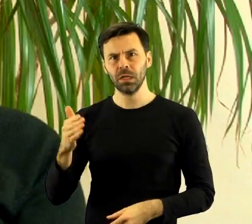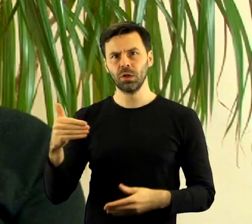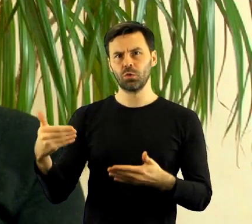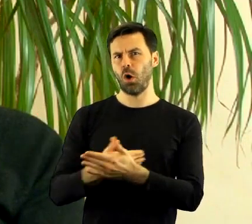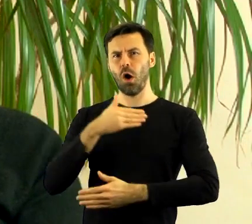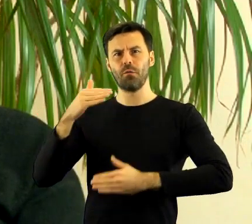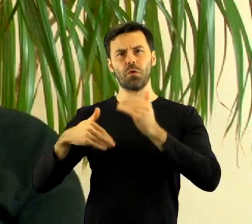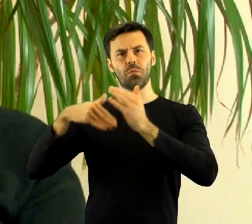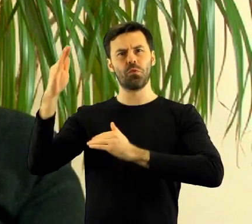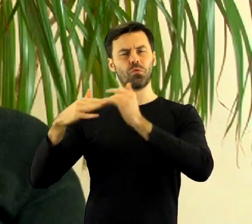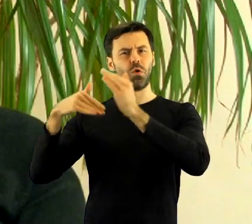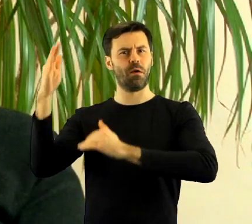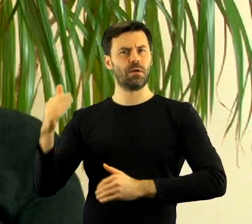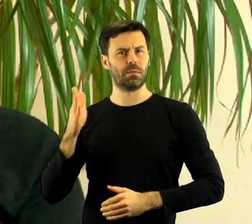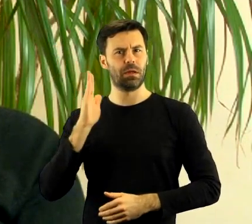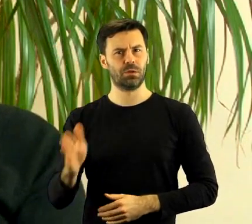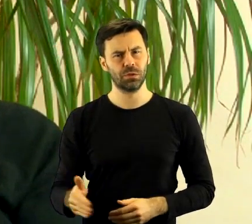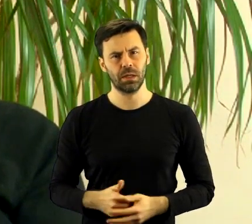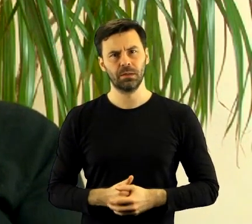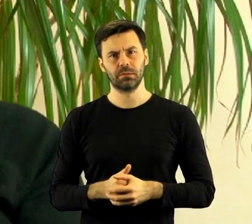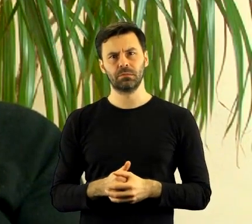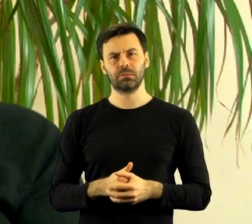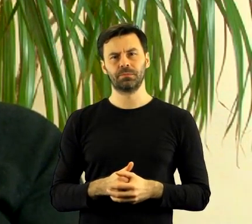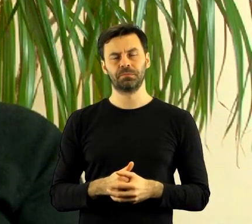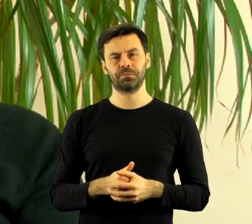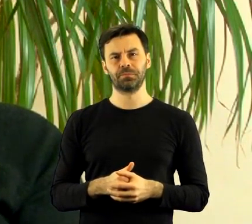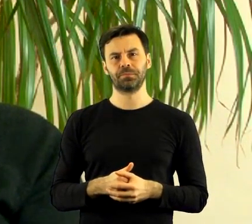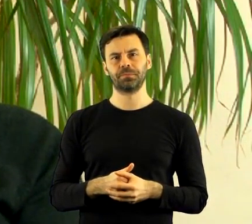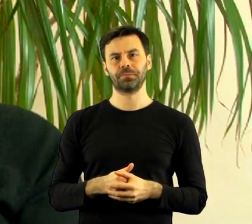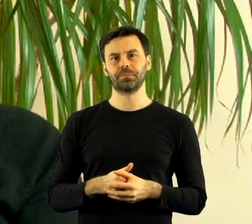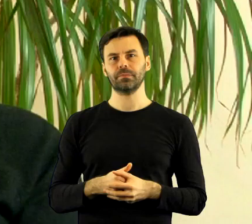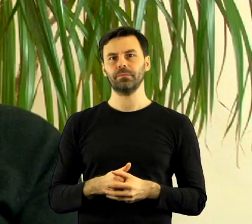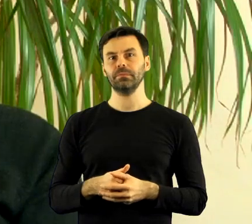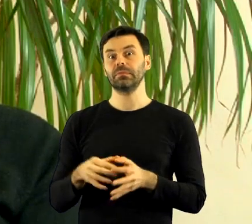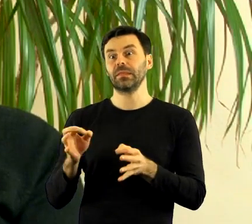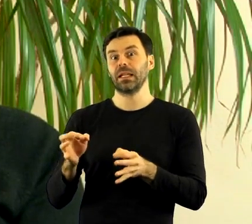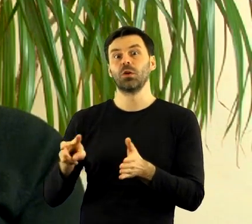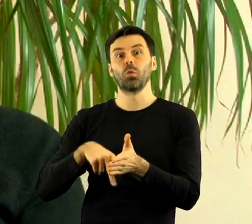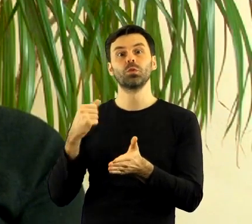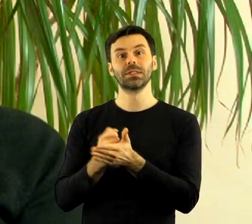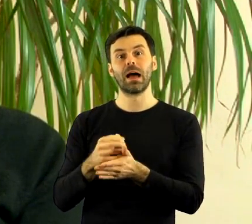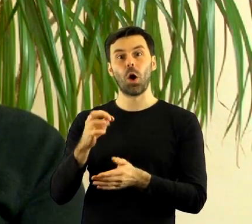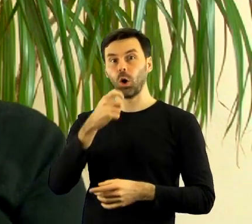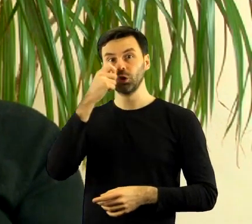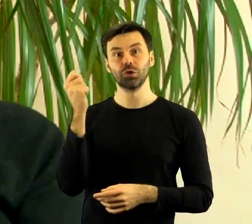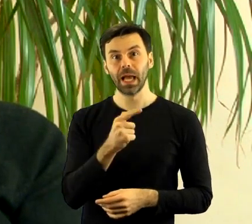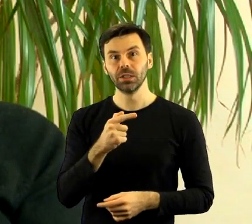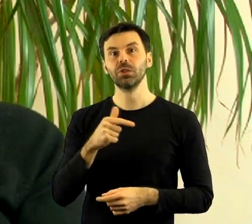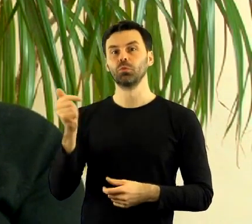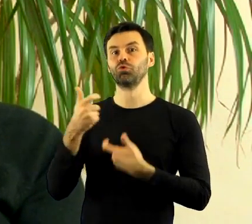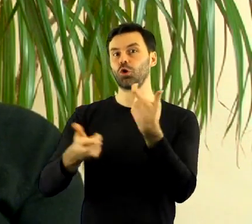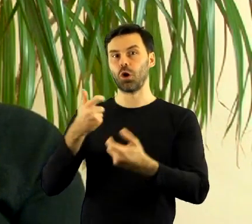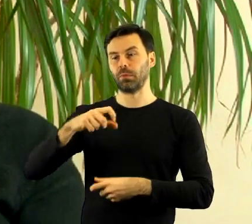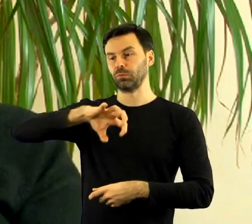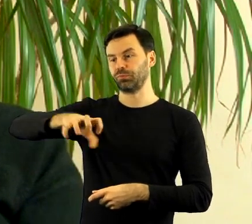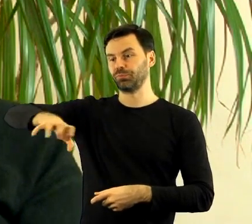będzie w dalszym ciągu kontynuowana, czyli rozbudowa wysypiska. Teraz, wiadomo, ustawa śmieciowa wprowadziła nowe